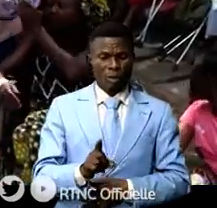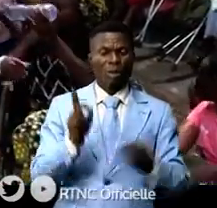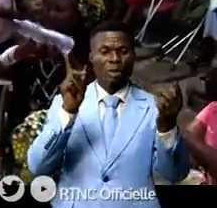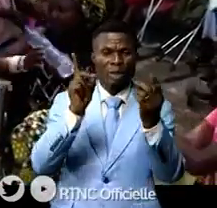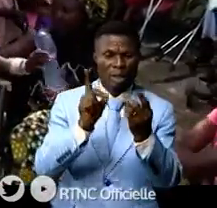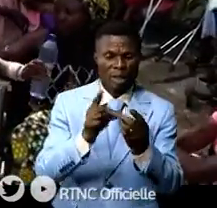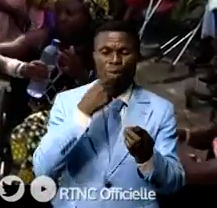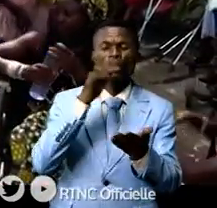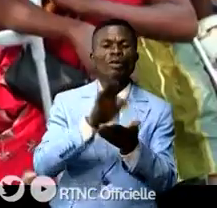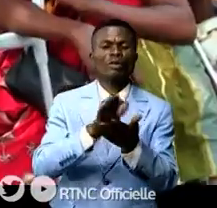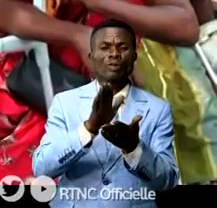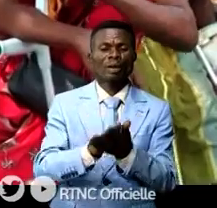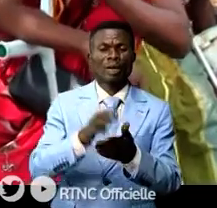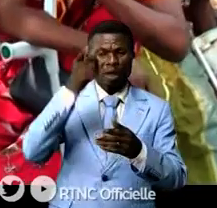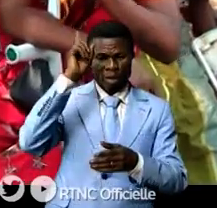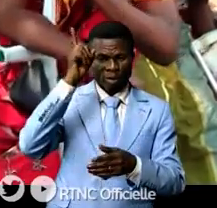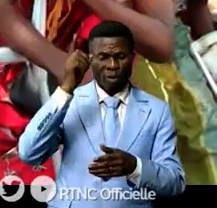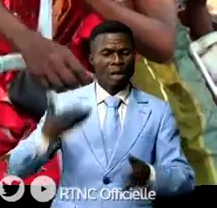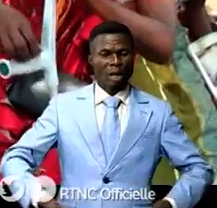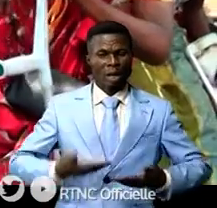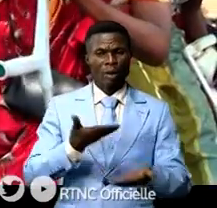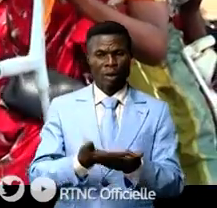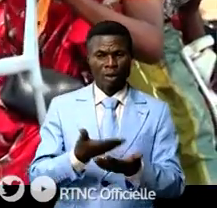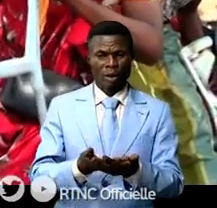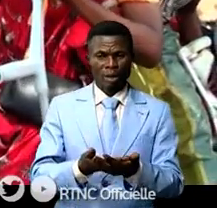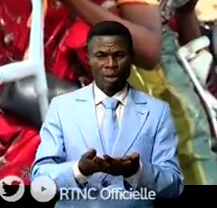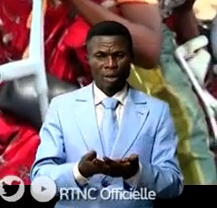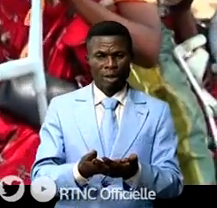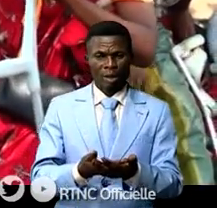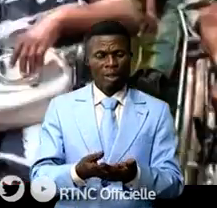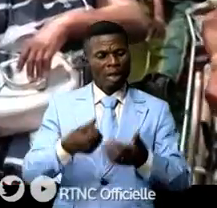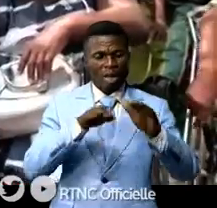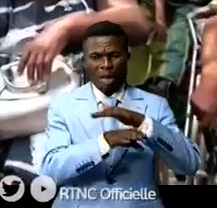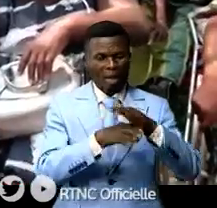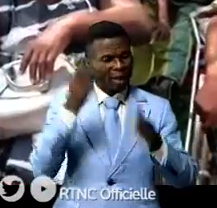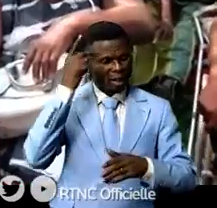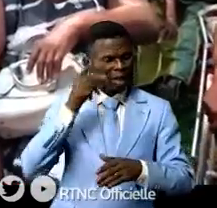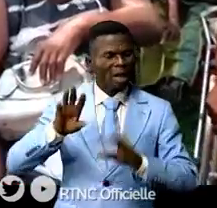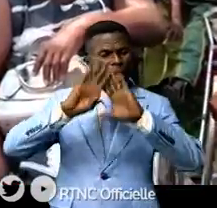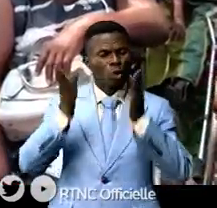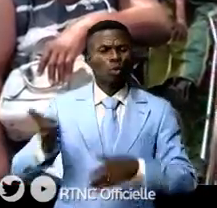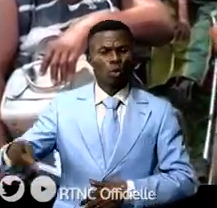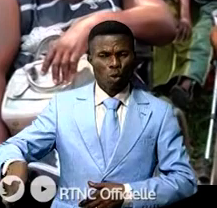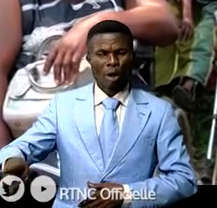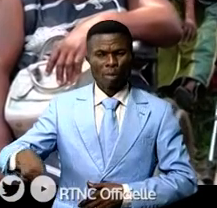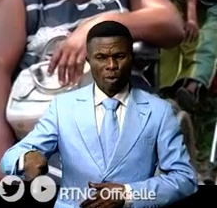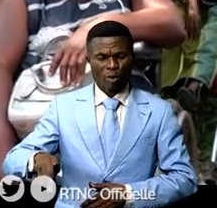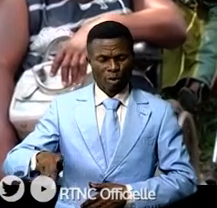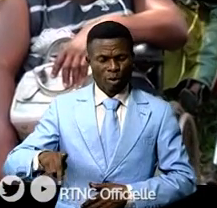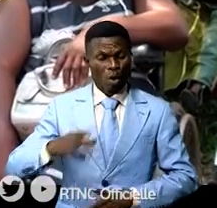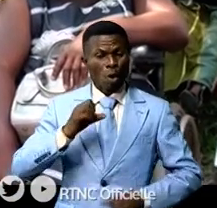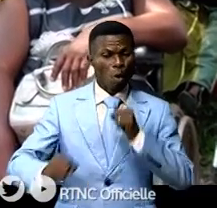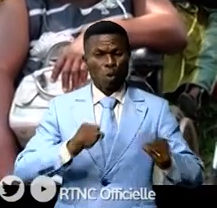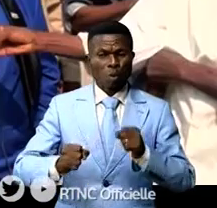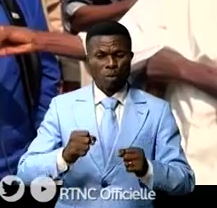nos très sincères félicitations et cette joie on ne ressent pas tout simplement ça Kinshasa toutes les provinces sont en ébullition